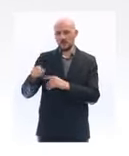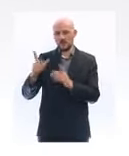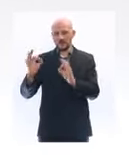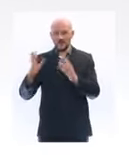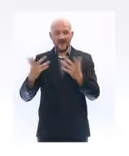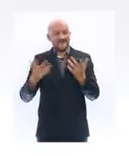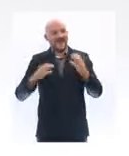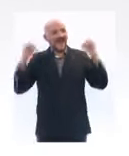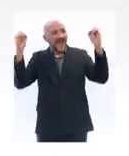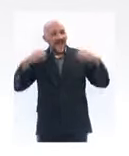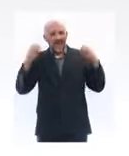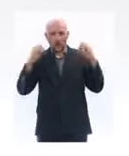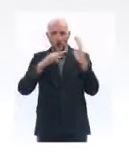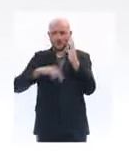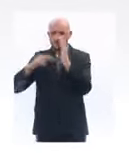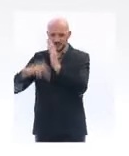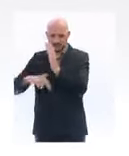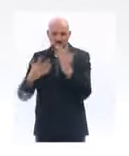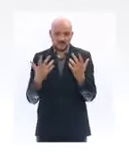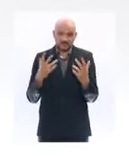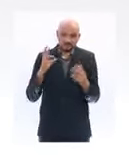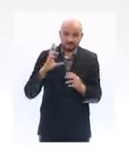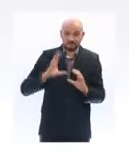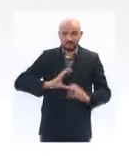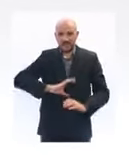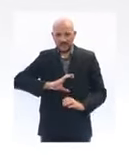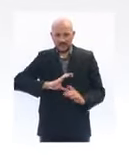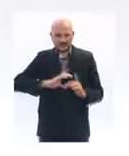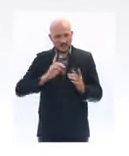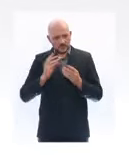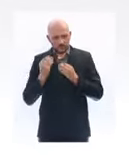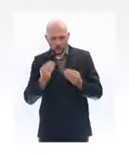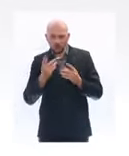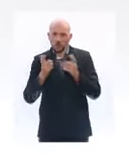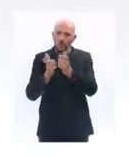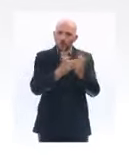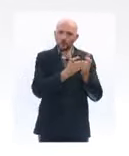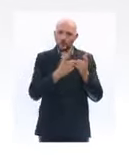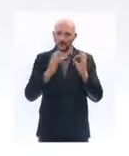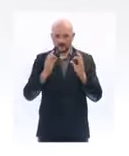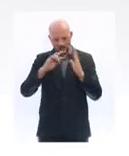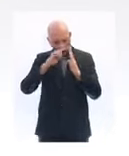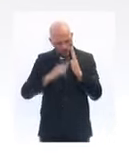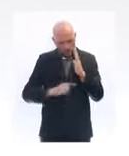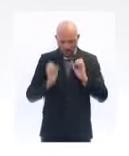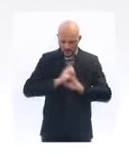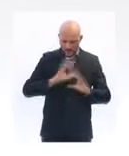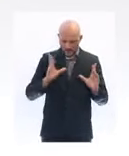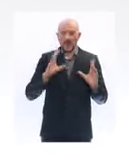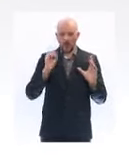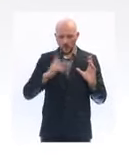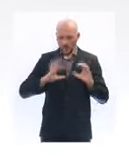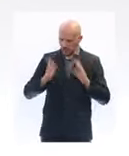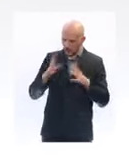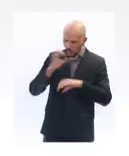sur lequel ils discutent qui pourra donner des repères à toutes les entreprises sur le télétravail. Je pense que c'est effectivement important d'avancer